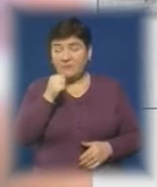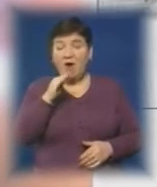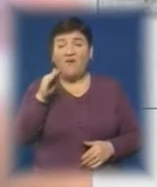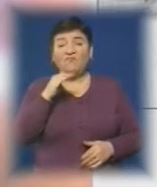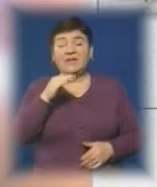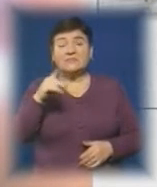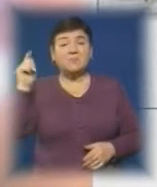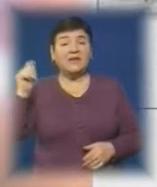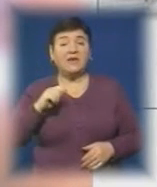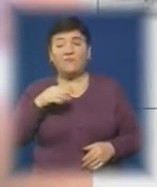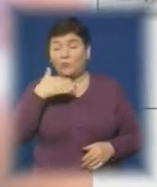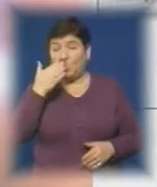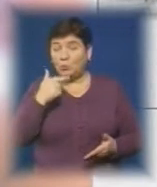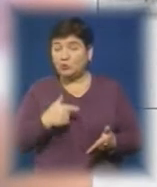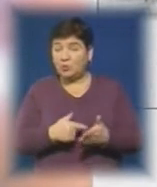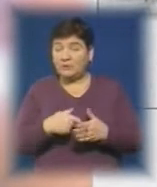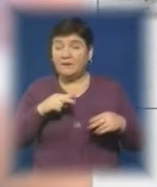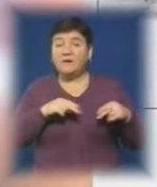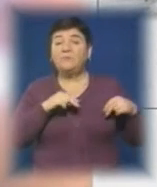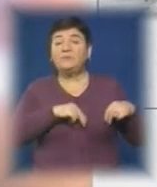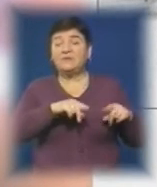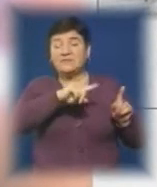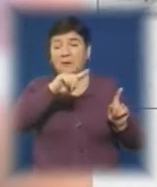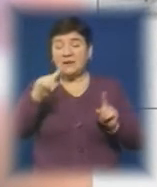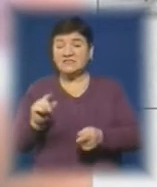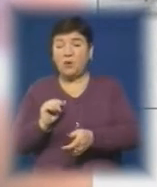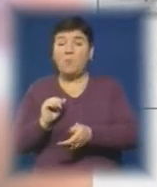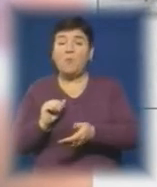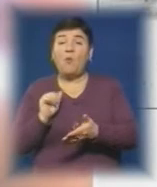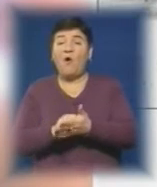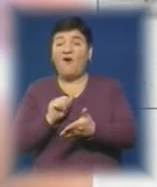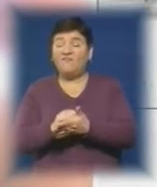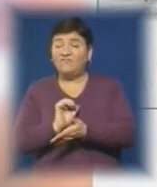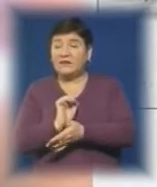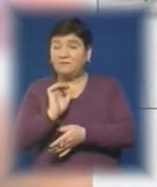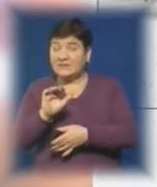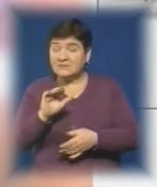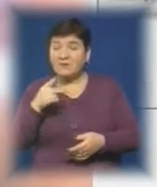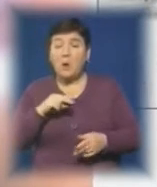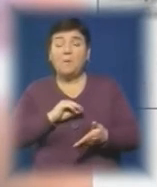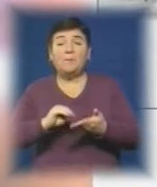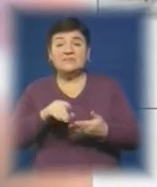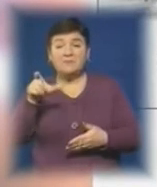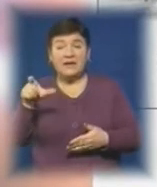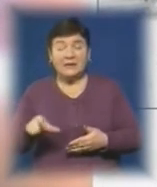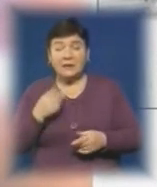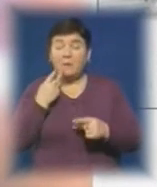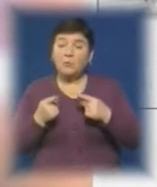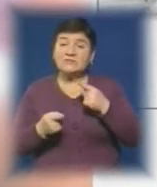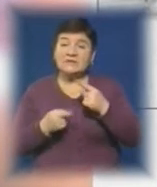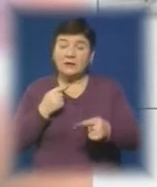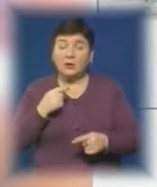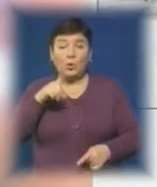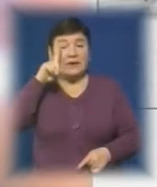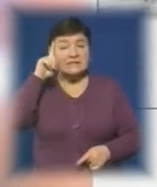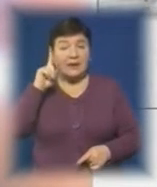переїхав в Ужгород, де працював редактором Закарпатського обласного видавництва. У 1988-му письменник виїхав на постійне проживання до